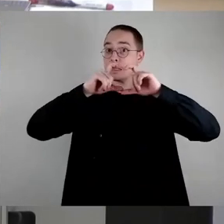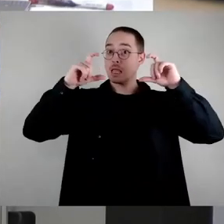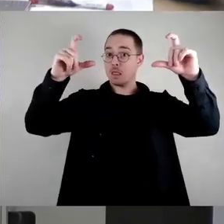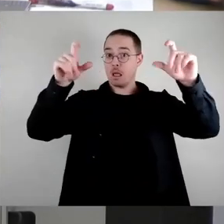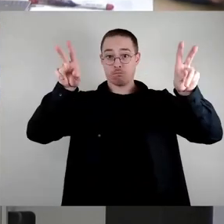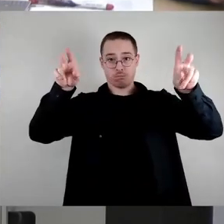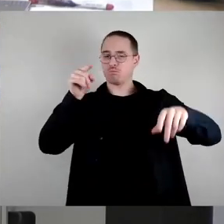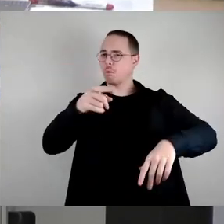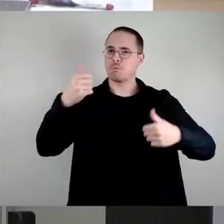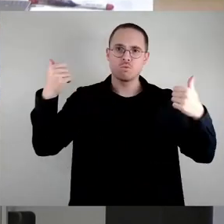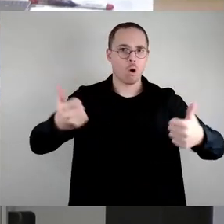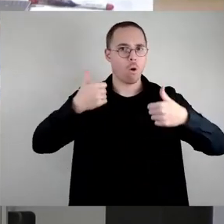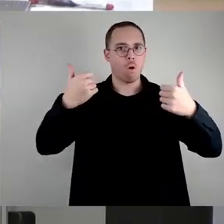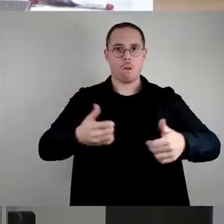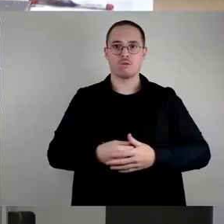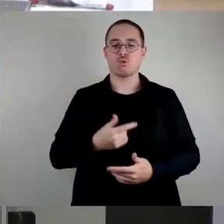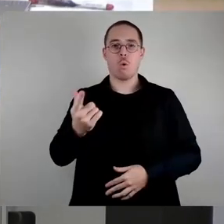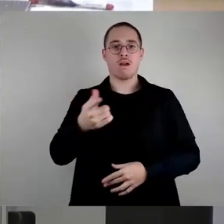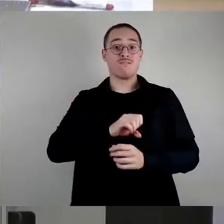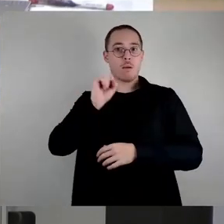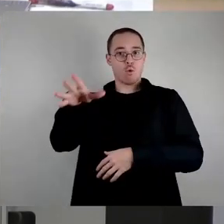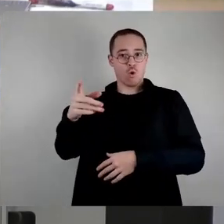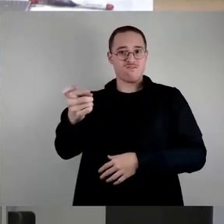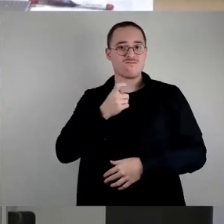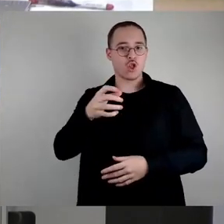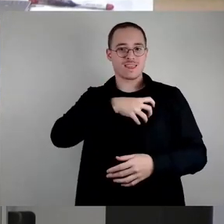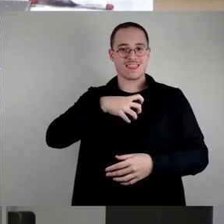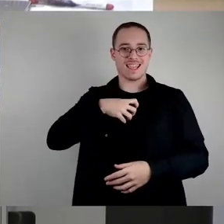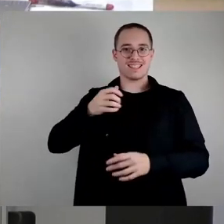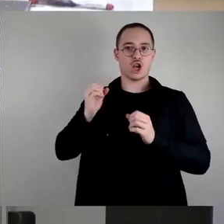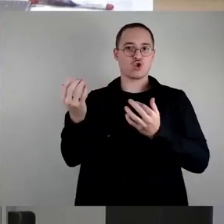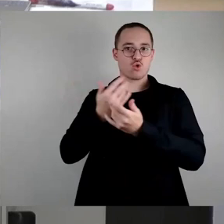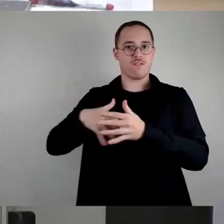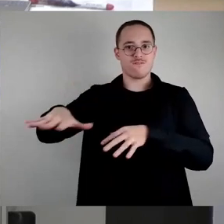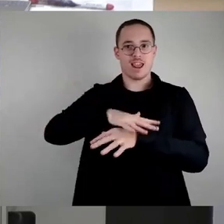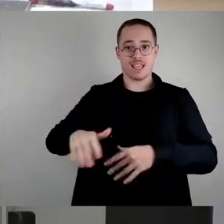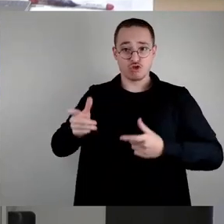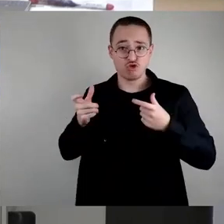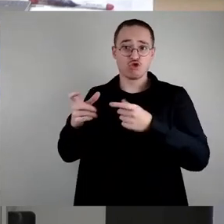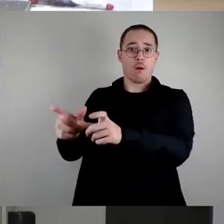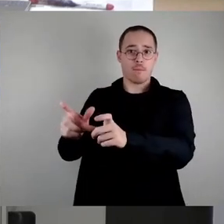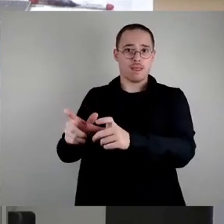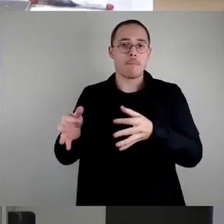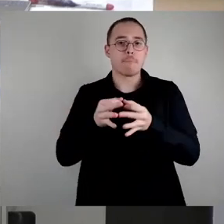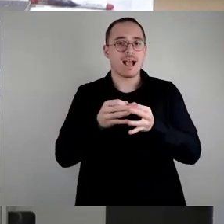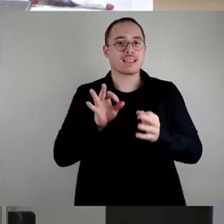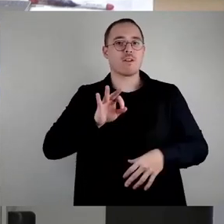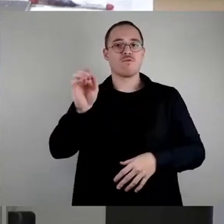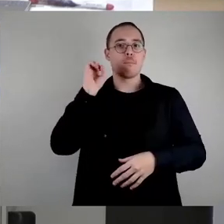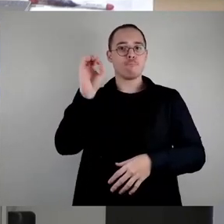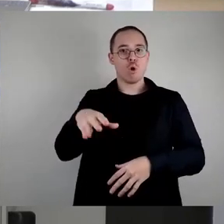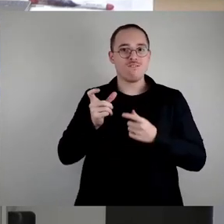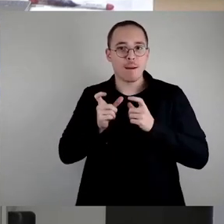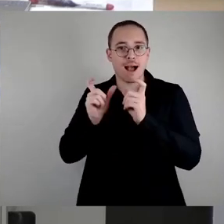Vermüllung von Dresdner Grünflächen stoppen, Maßnahmen zur Müllvermeidung entwickeln. Ja. Aber wenn wir mal ehrlich